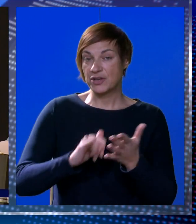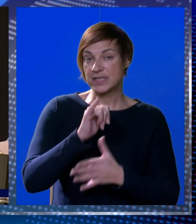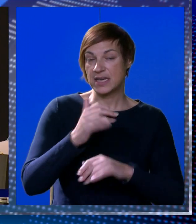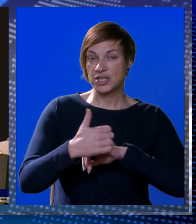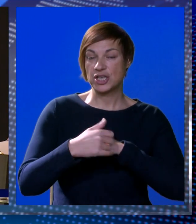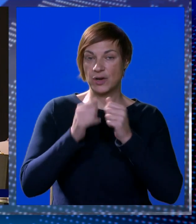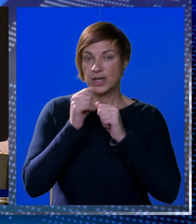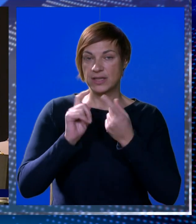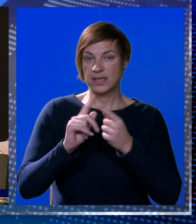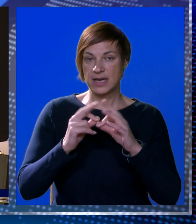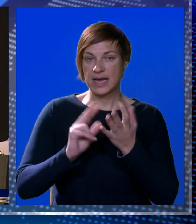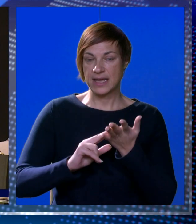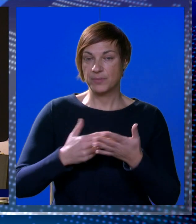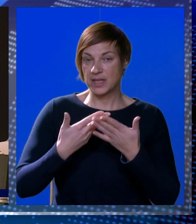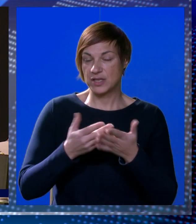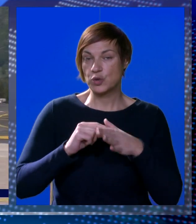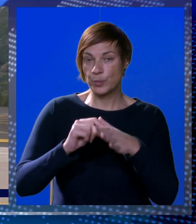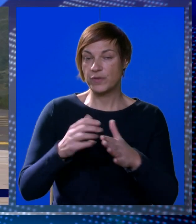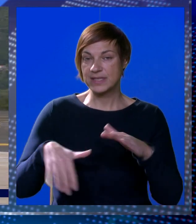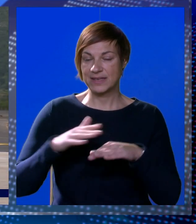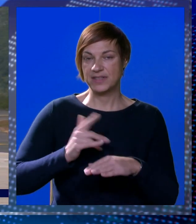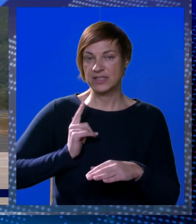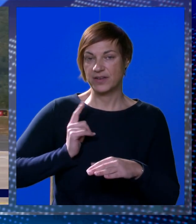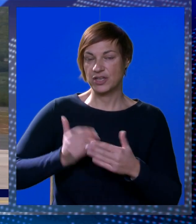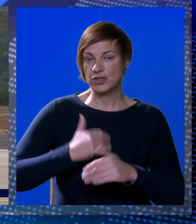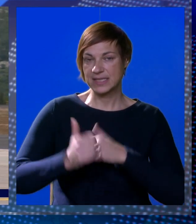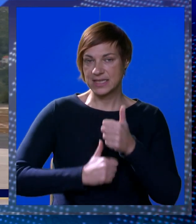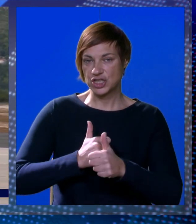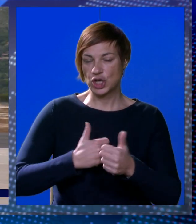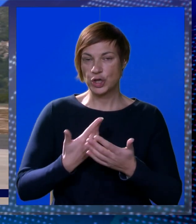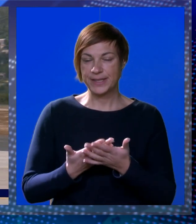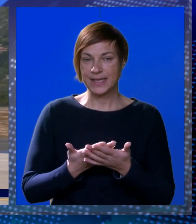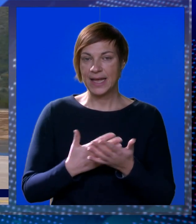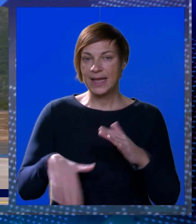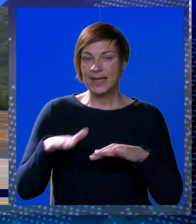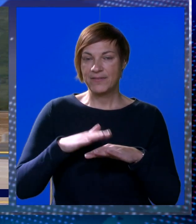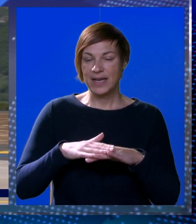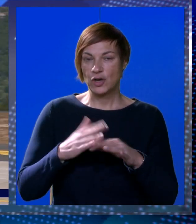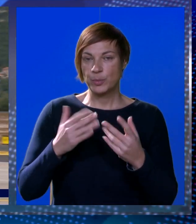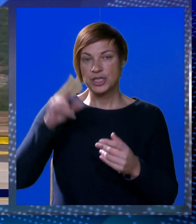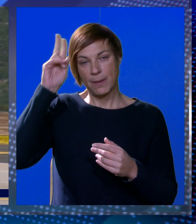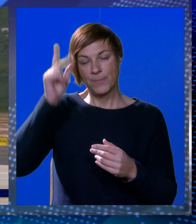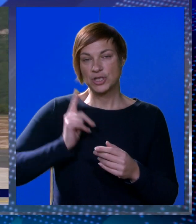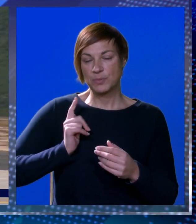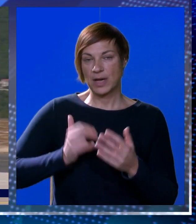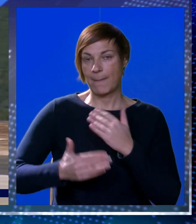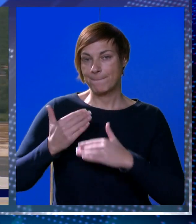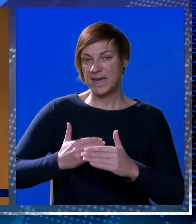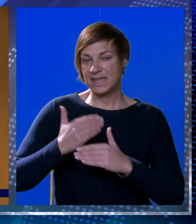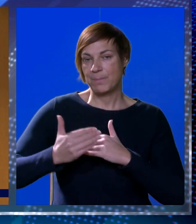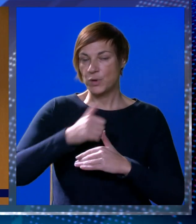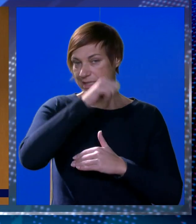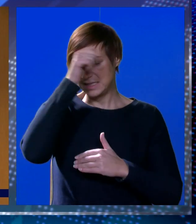no i zračne luke dogovorom s Rajanerom dali su povod za bisoka očekivanja od sljedećeg godine. Veliko povećanje možemo očekivati u